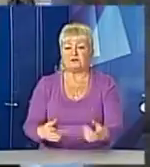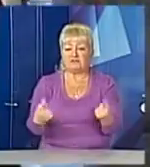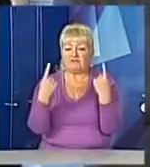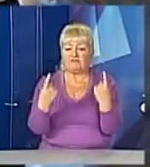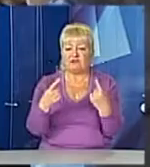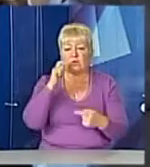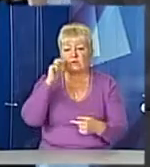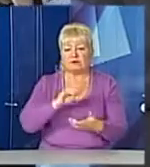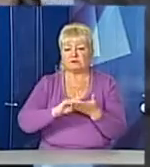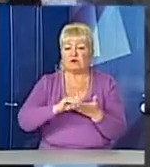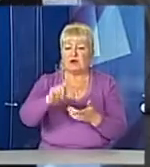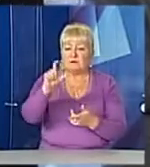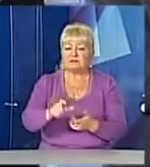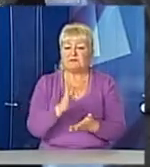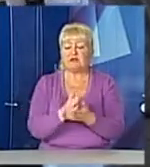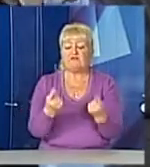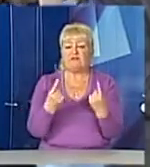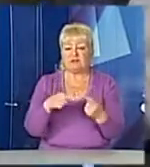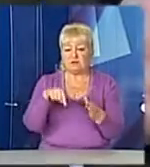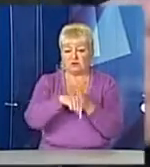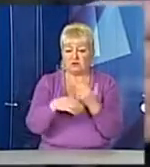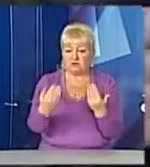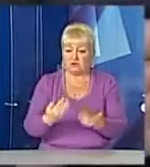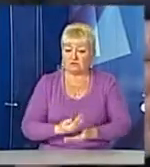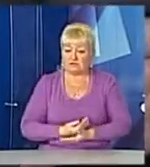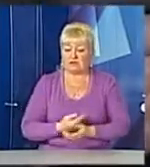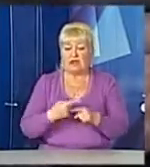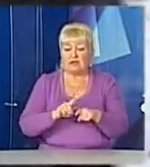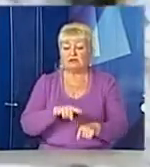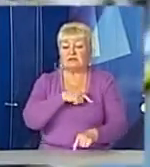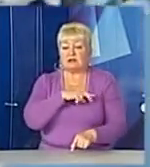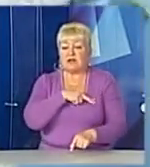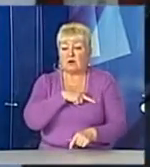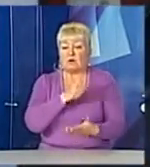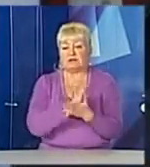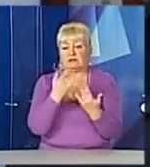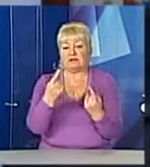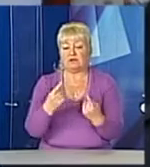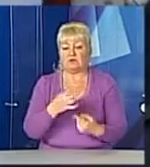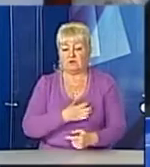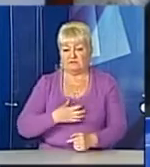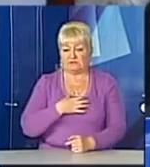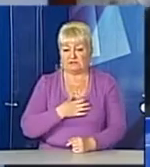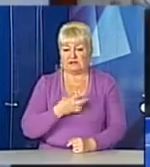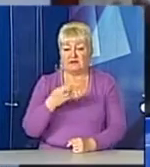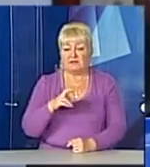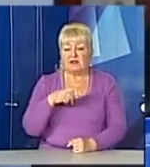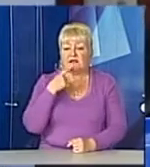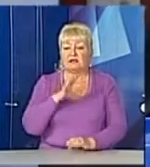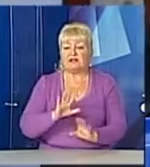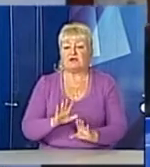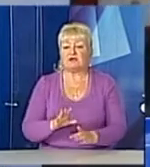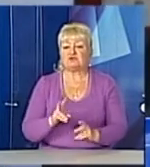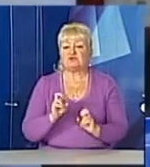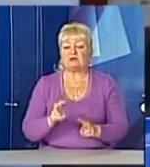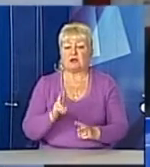письменника відіграла неабияку роль у його житті. І ця нагорода для нього є дуже знаковою. Я не кажу, як прийнято